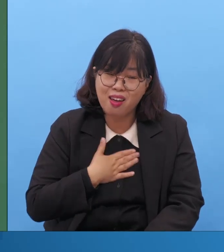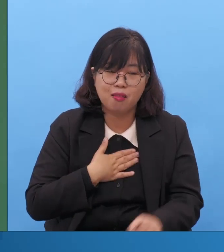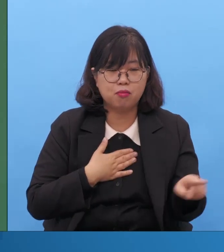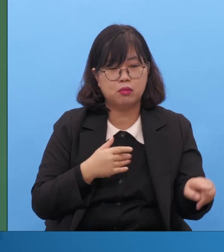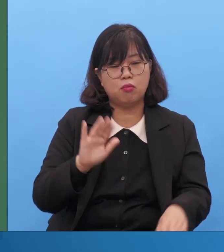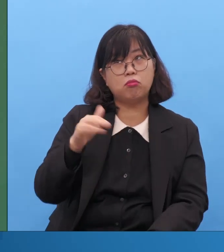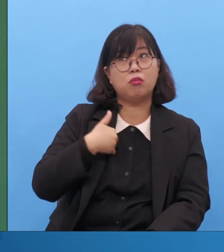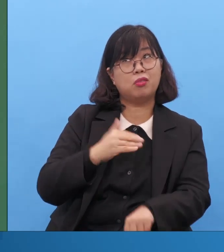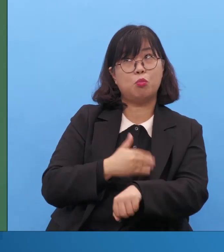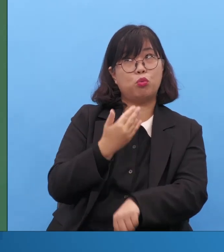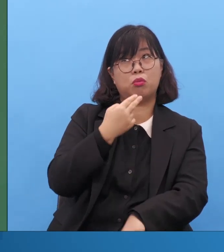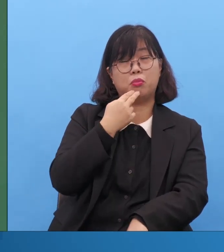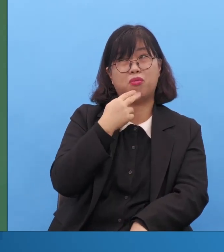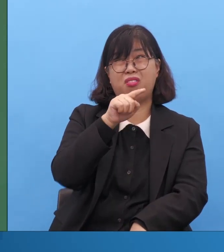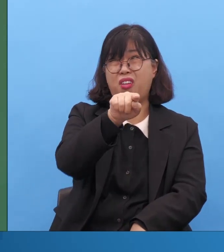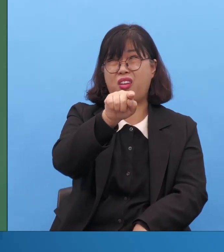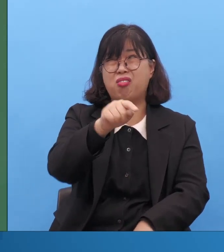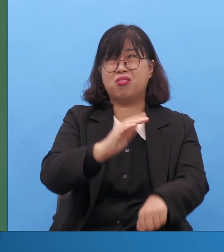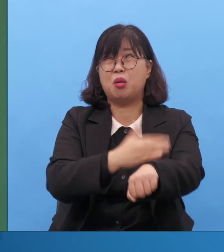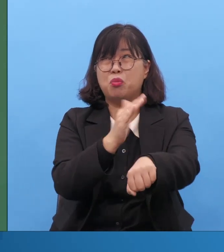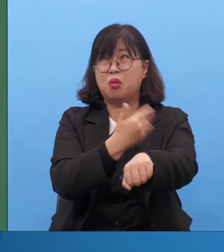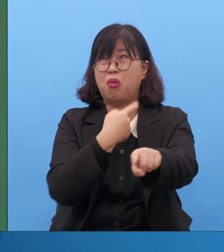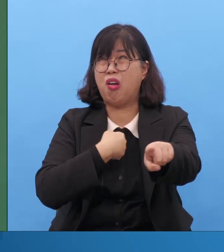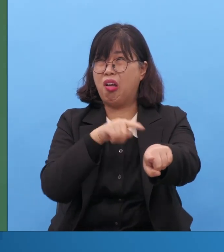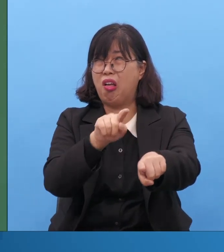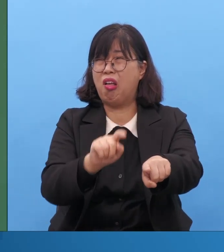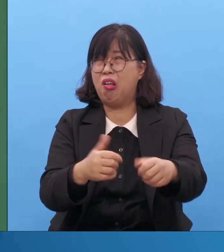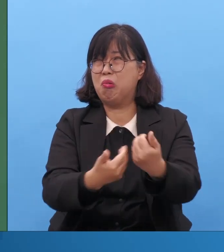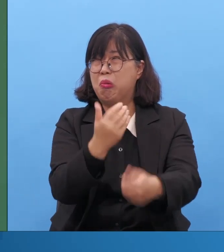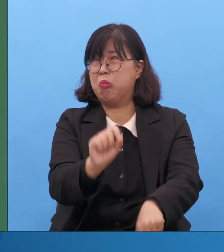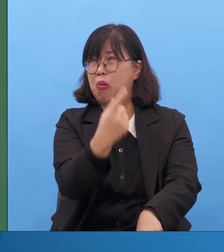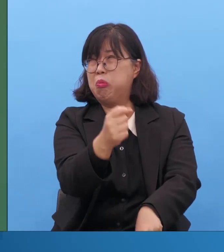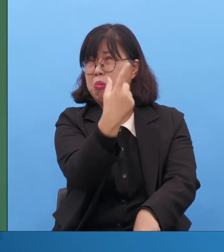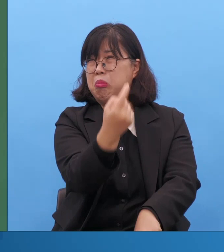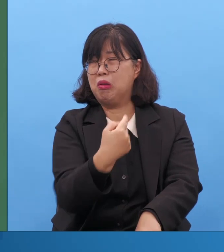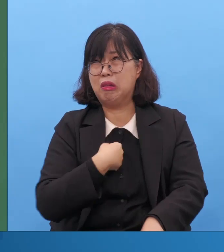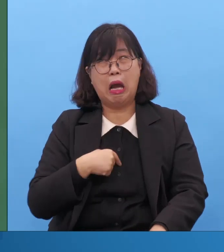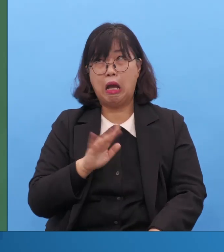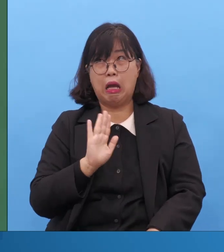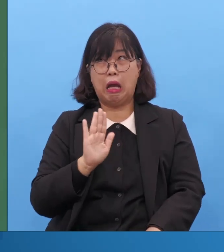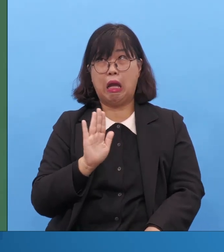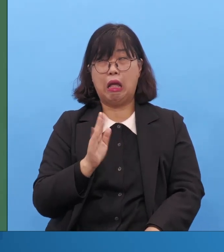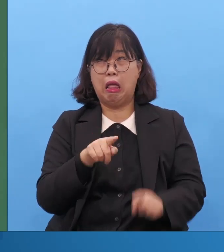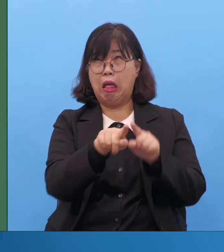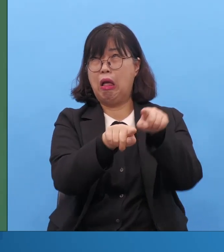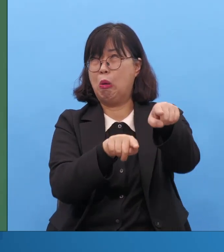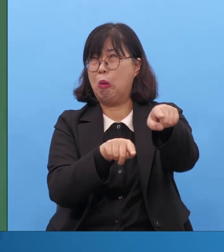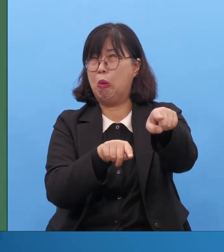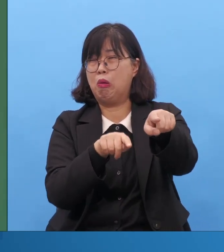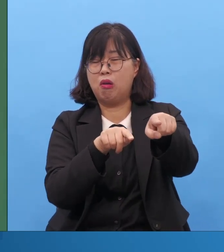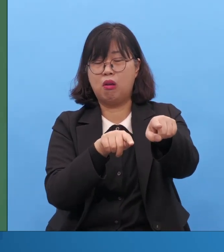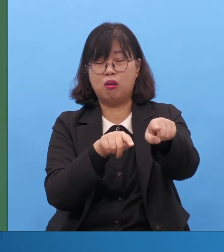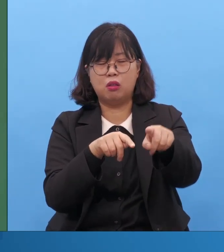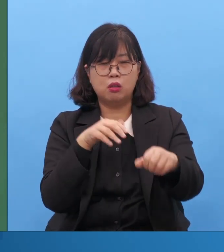아 나는 저 사람 때문에 살구나 왜냐하면 응답이 안 와 내가 메세지를 계속해 줘야 돼 나는